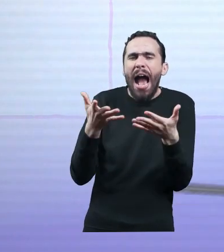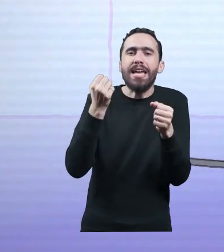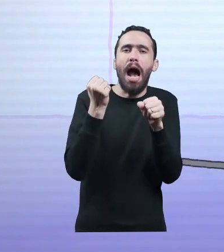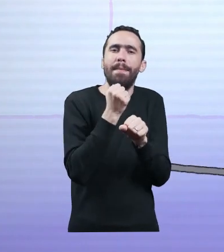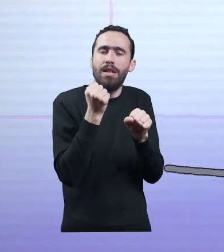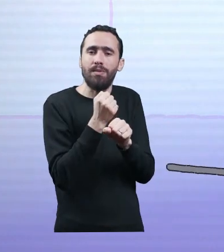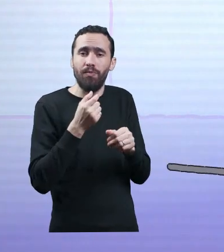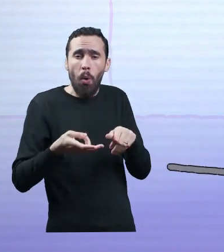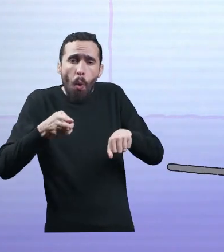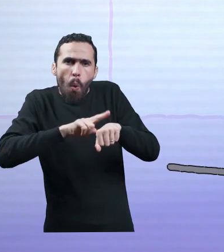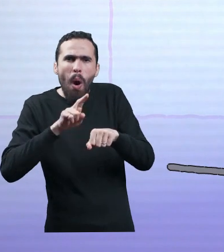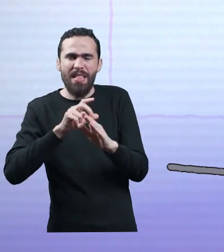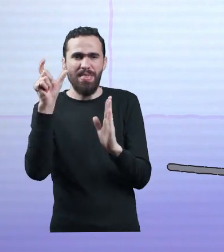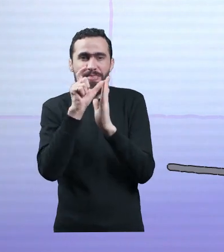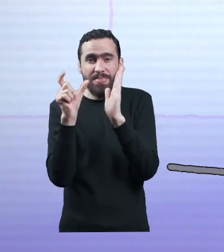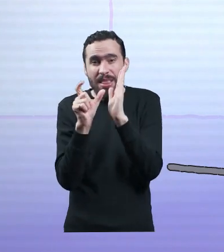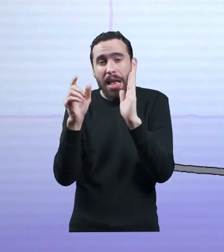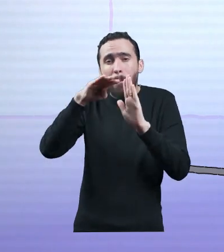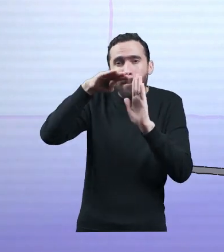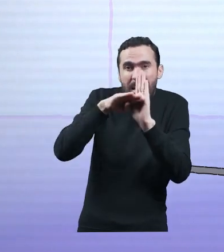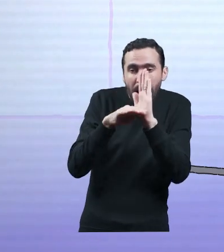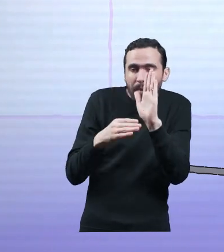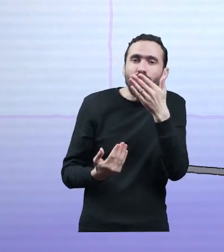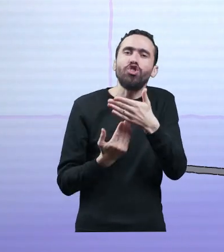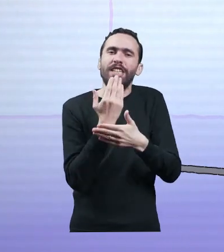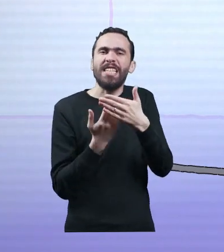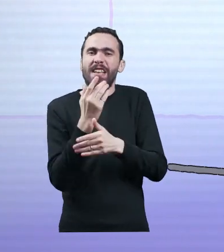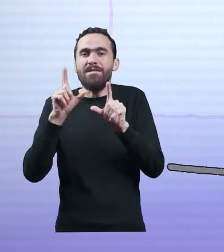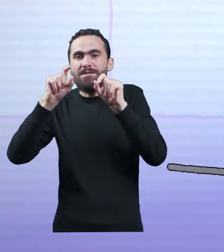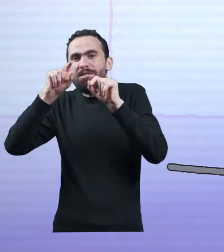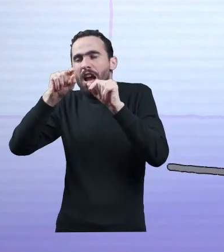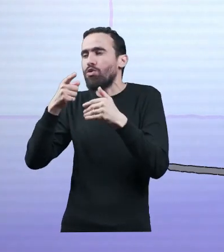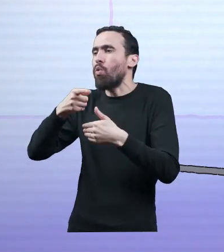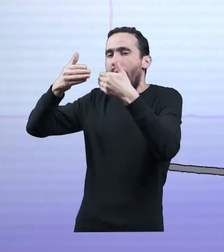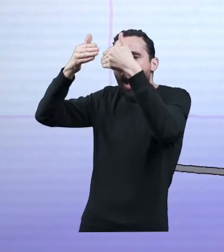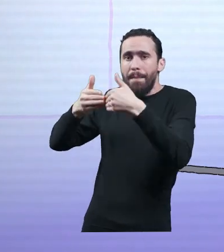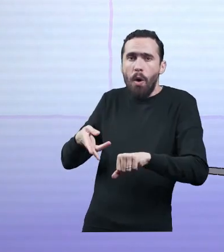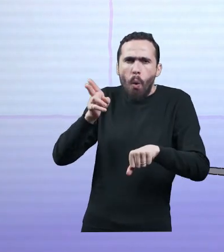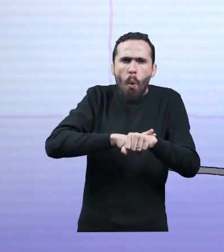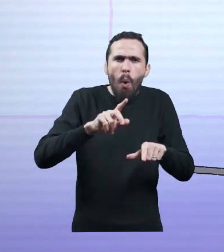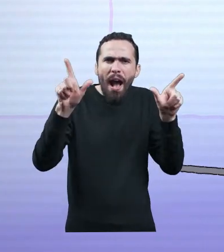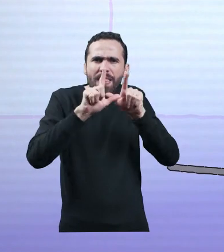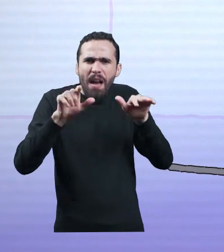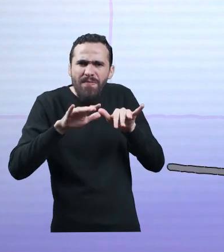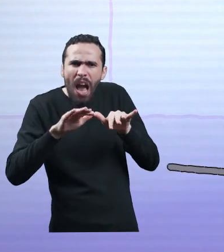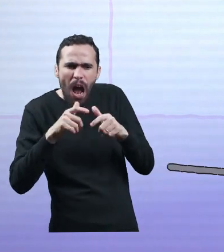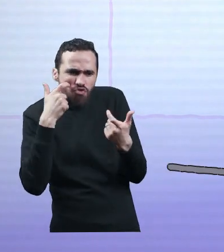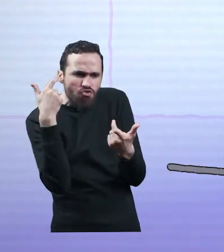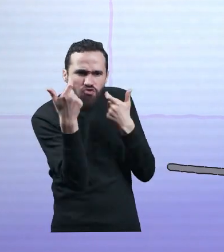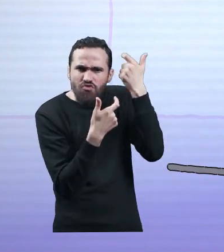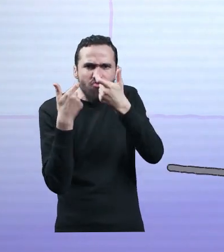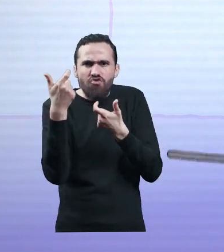وعلينا تحديث برامج الحماية من الفيروسات ثم القيام بفحص الحاسوب بحثاً عن الفيروسات